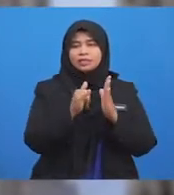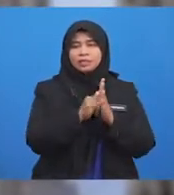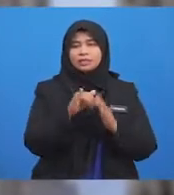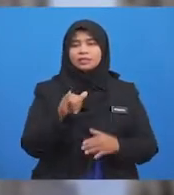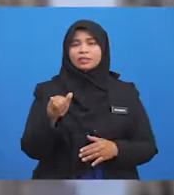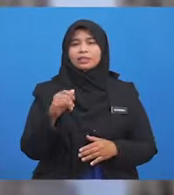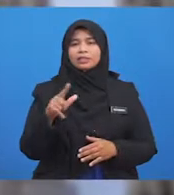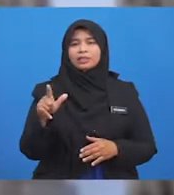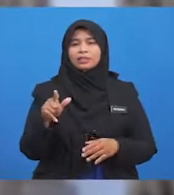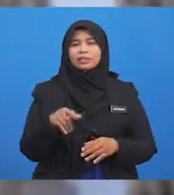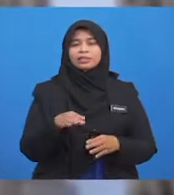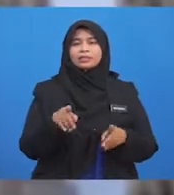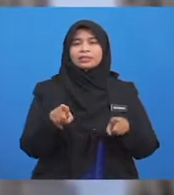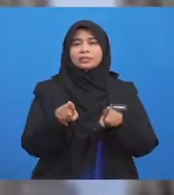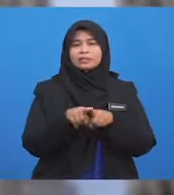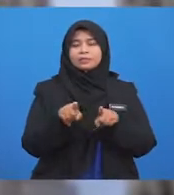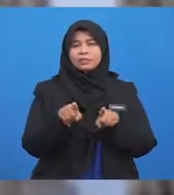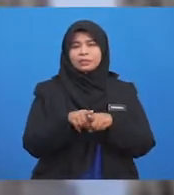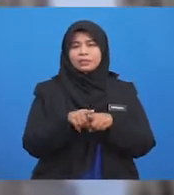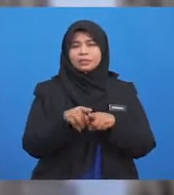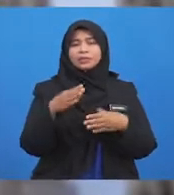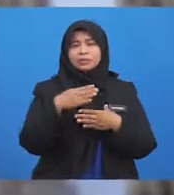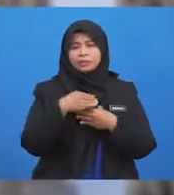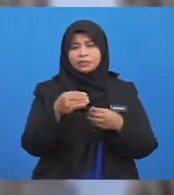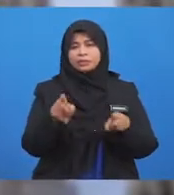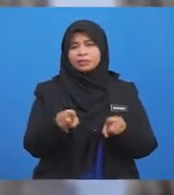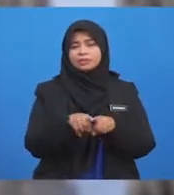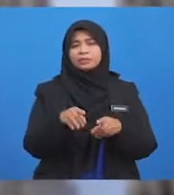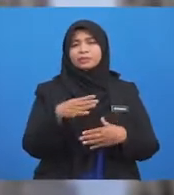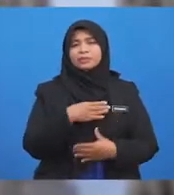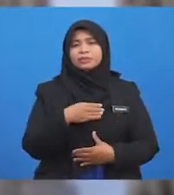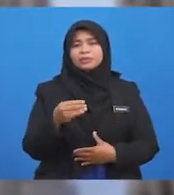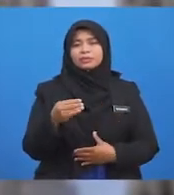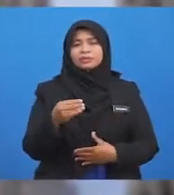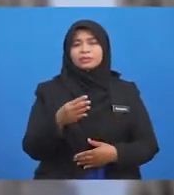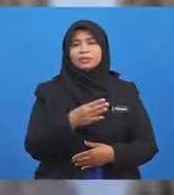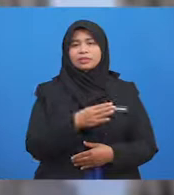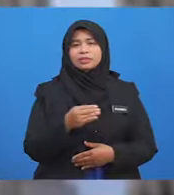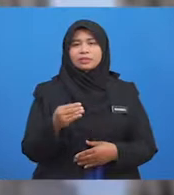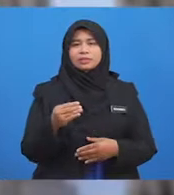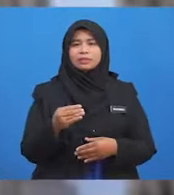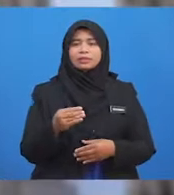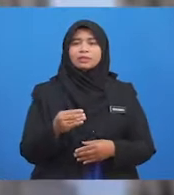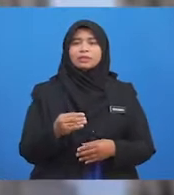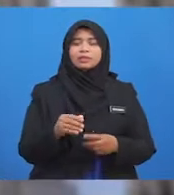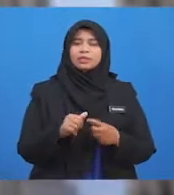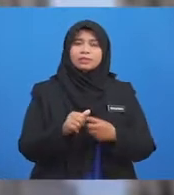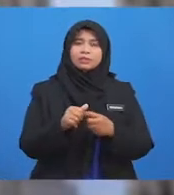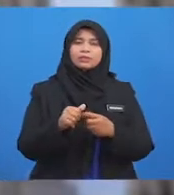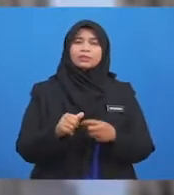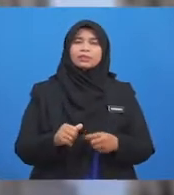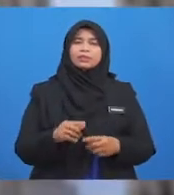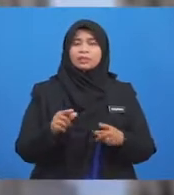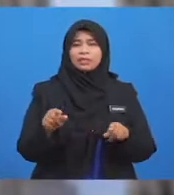Saling meredai Saling suka sama suka Dan berlangsung dalam garisan halal